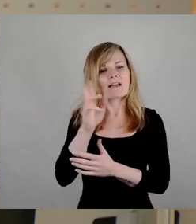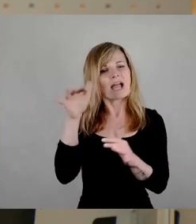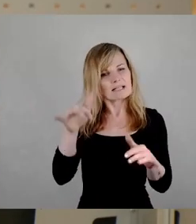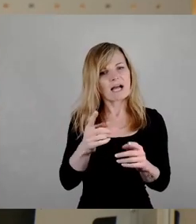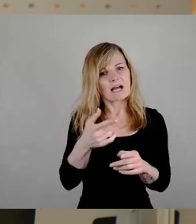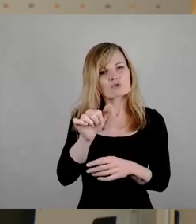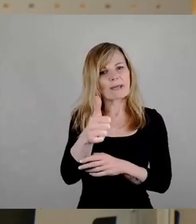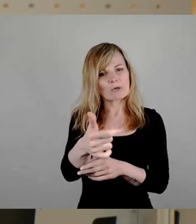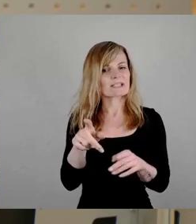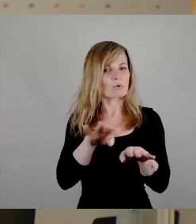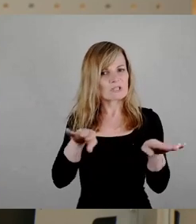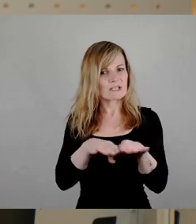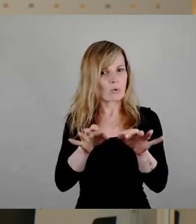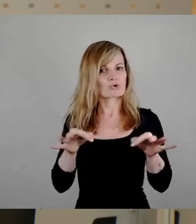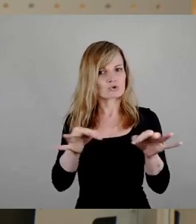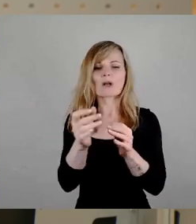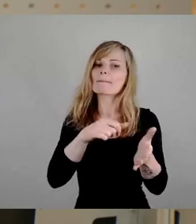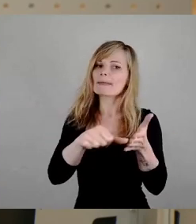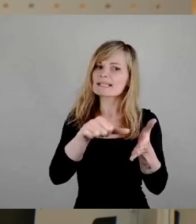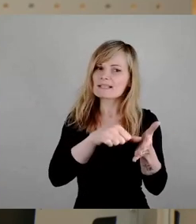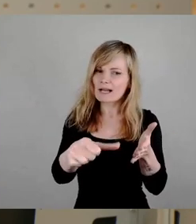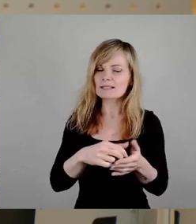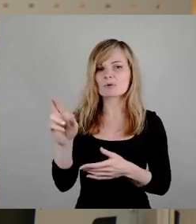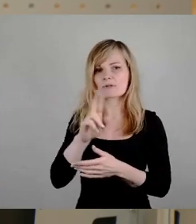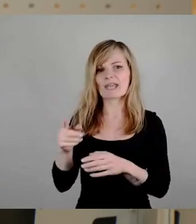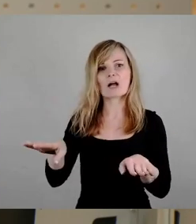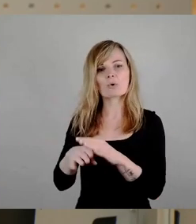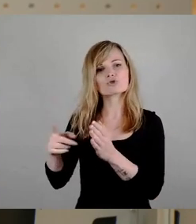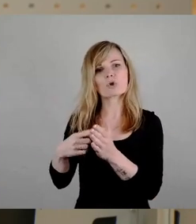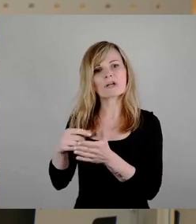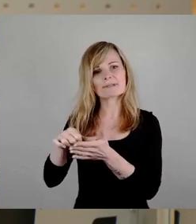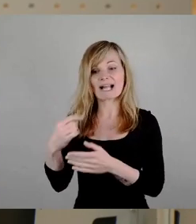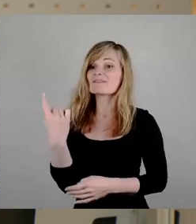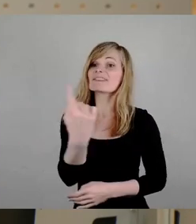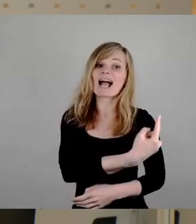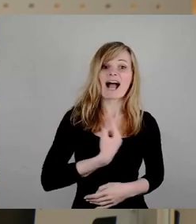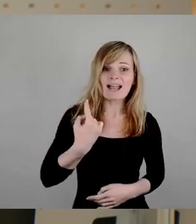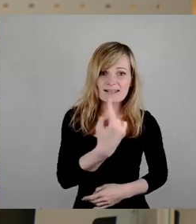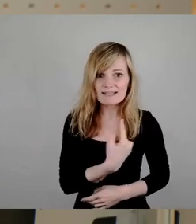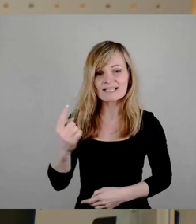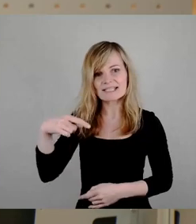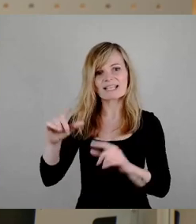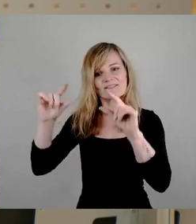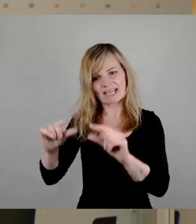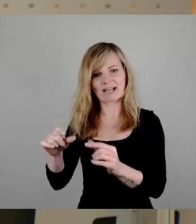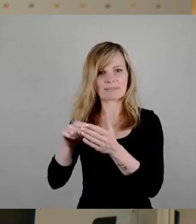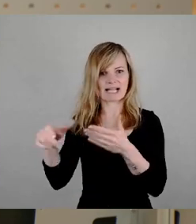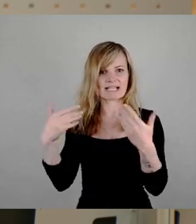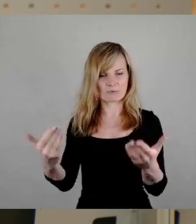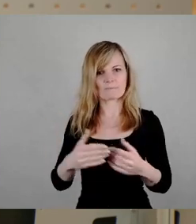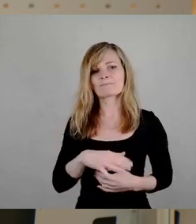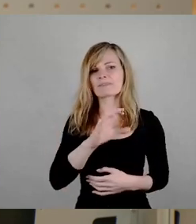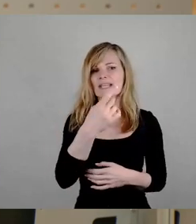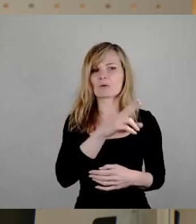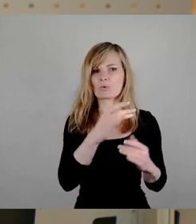hat, zahlt und die, die die Grundsteuer bezahlen, nämlich wir alle, zahlen weniger. So, die CDU kann